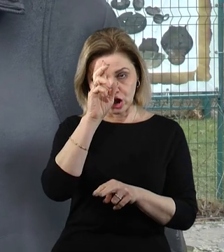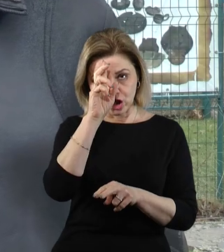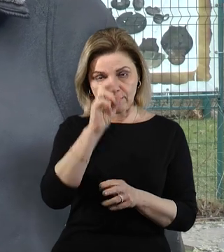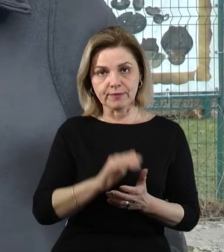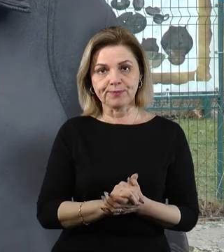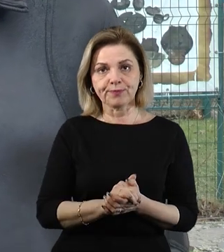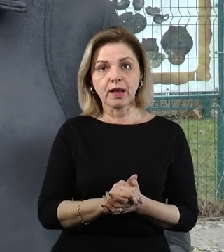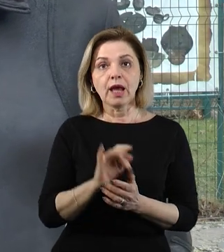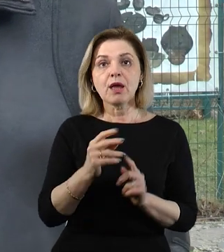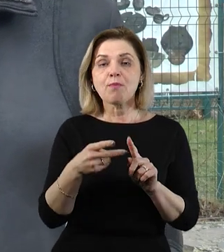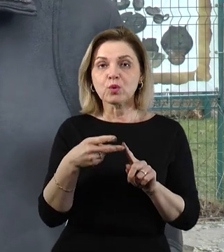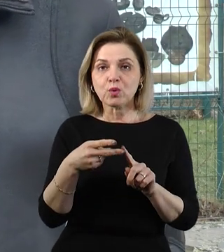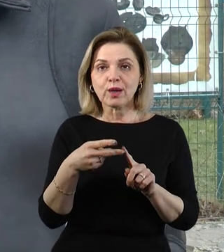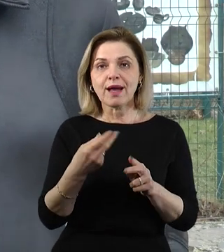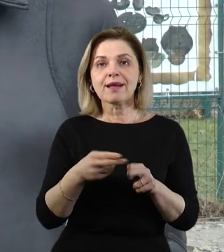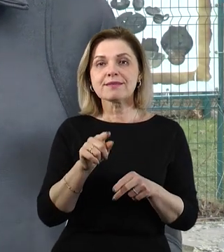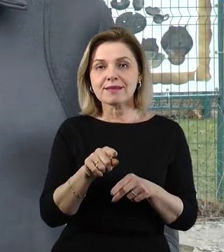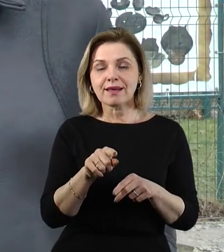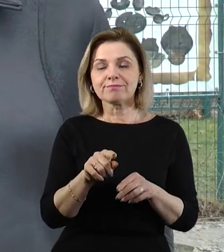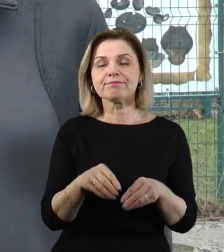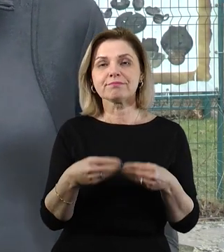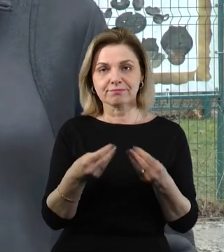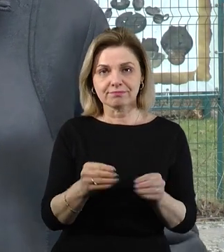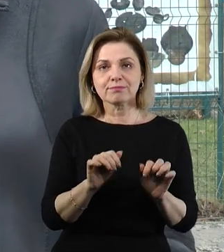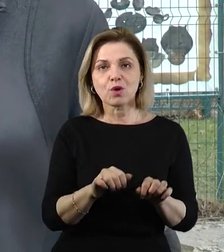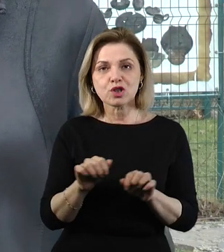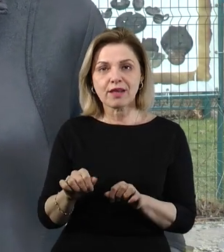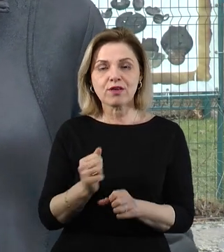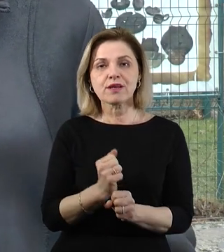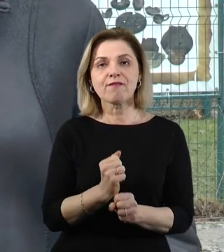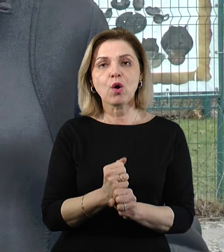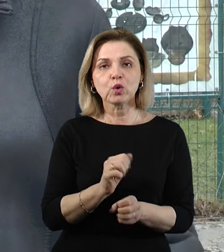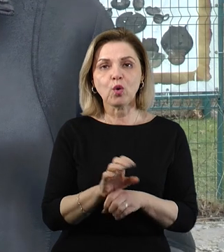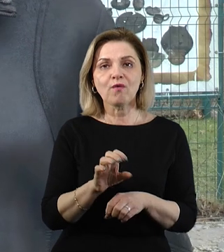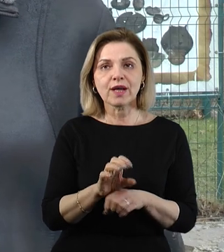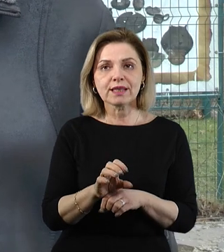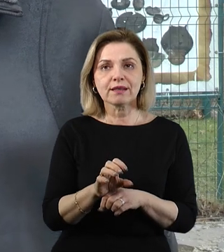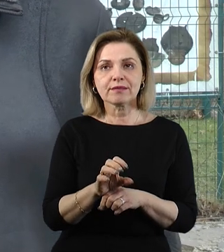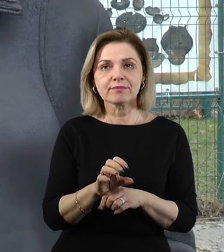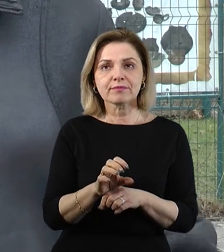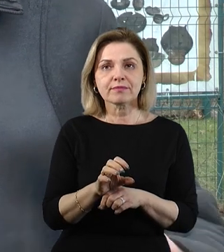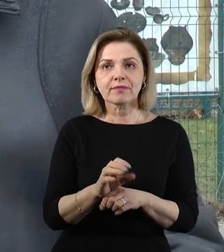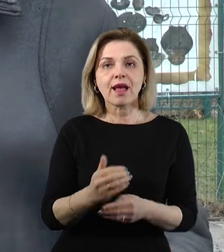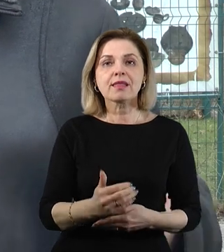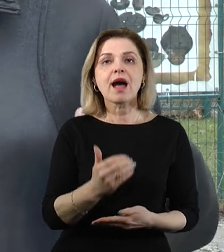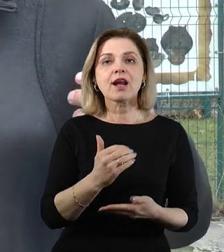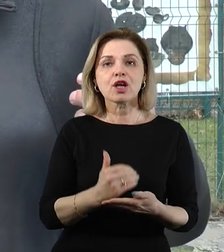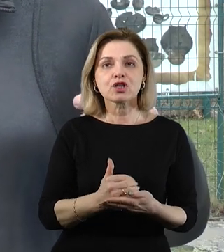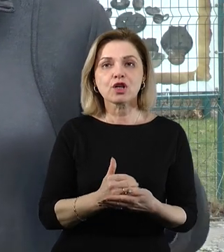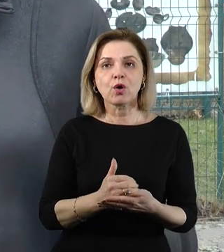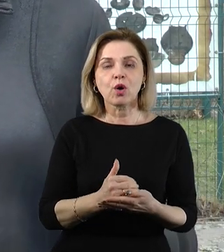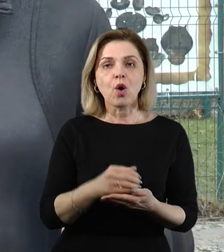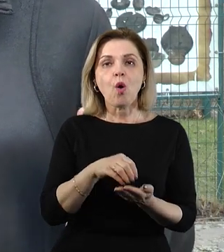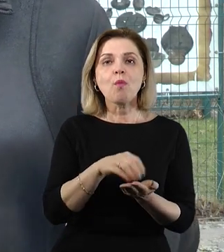держави, і, по-друге, це дає можливість виготовити нарешті